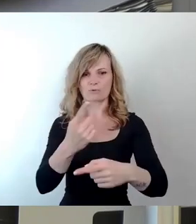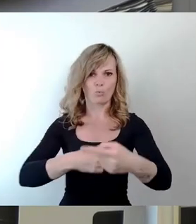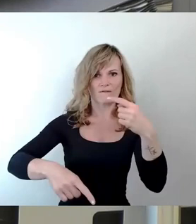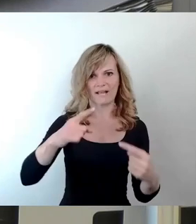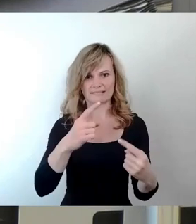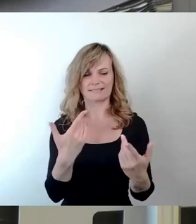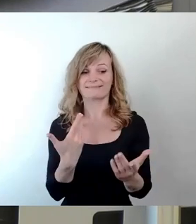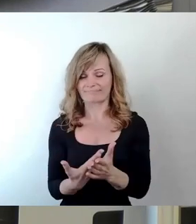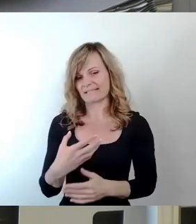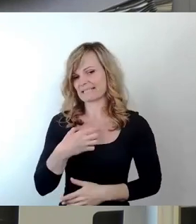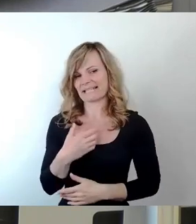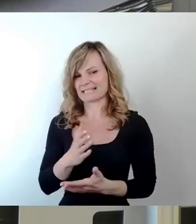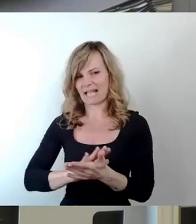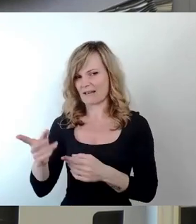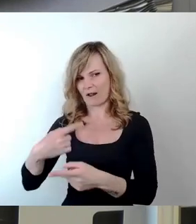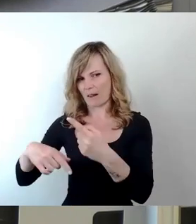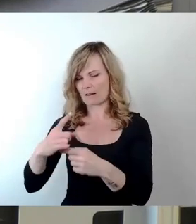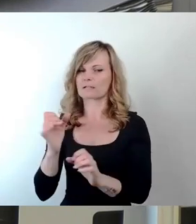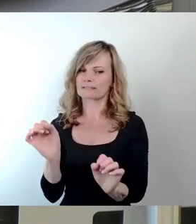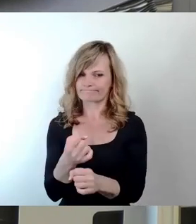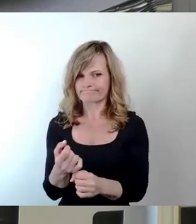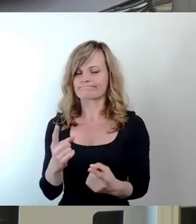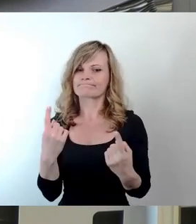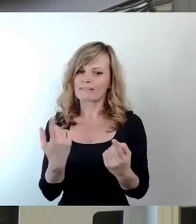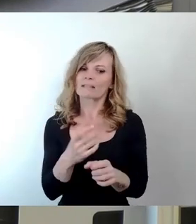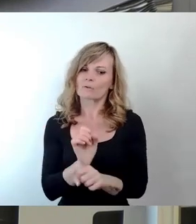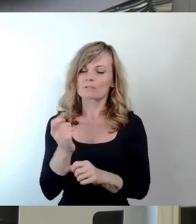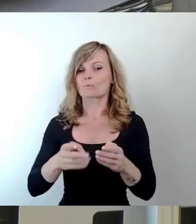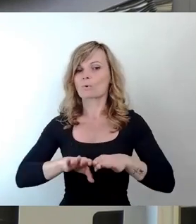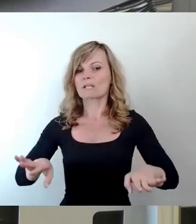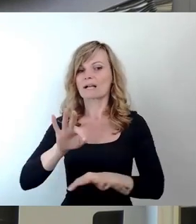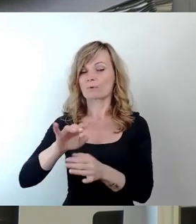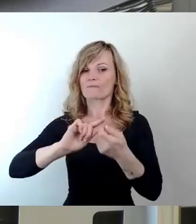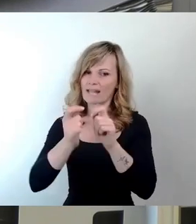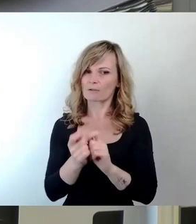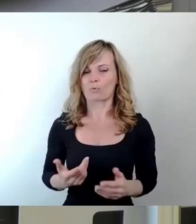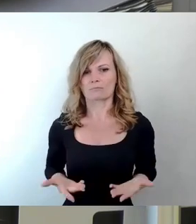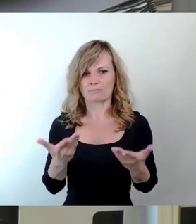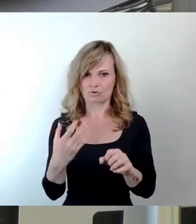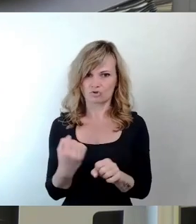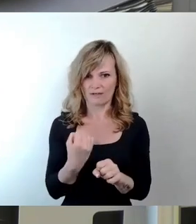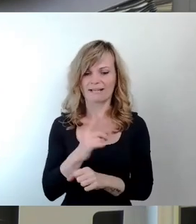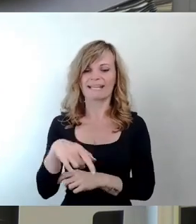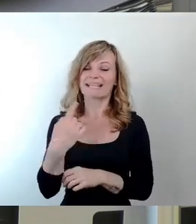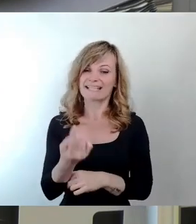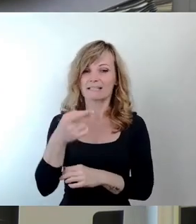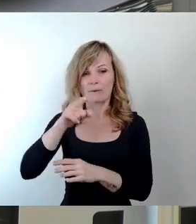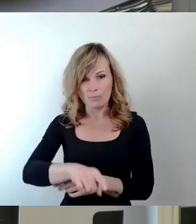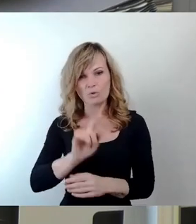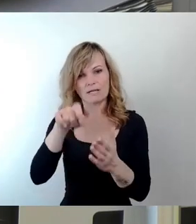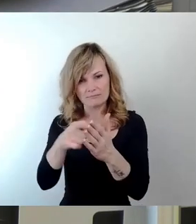aber man kann Grundlagen für Veränderungen legen. Und dafür kann man im nächsten Monat sorgen, indem man eine neue Mehrheit wählt. Vielen Dank.